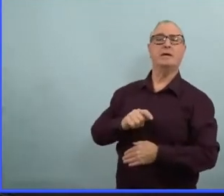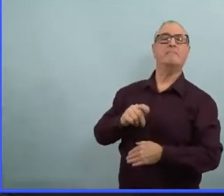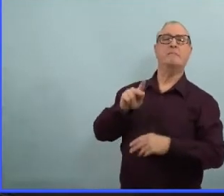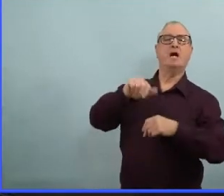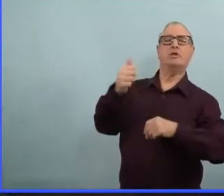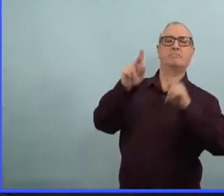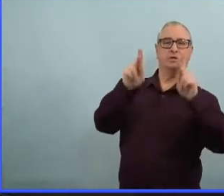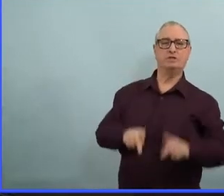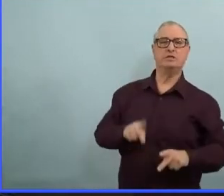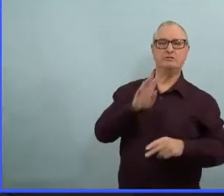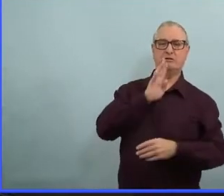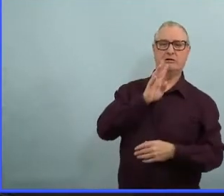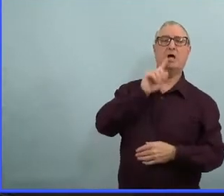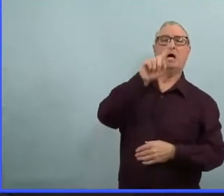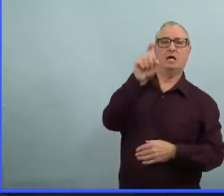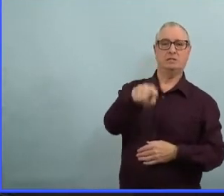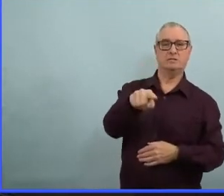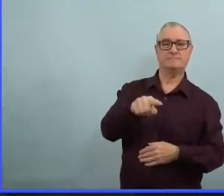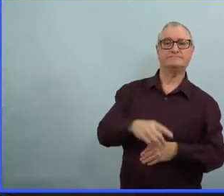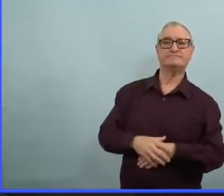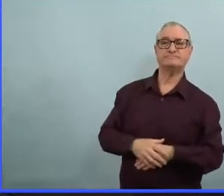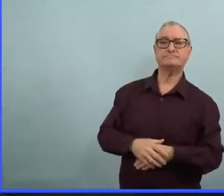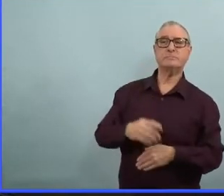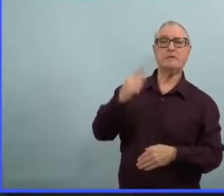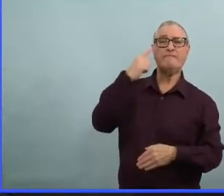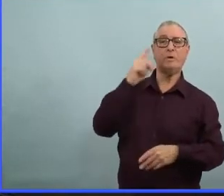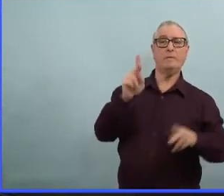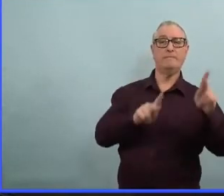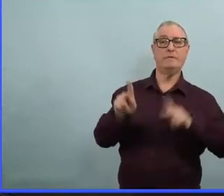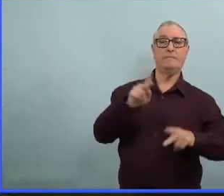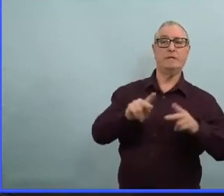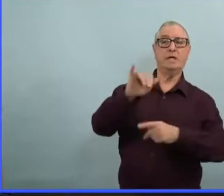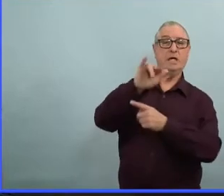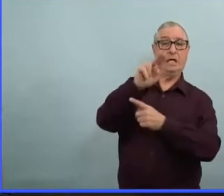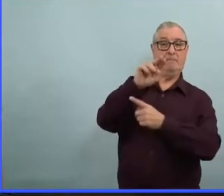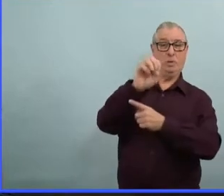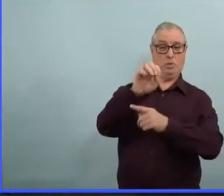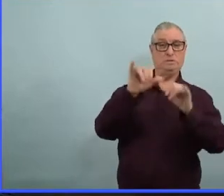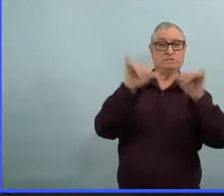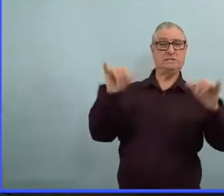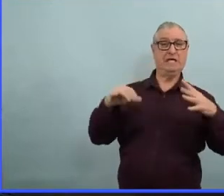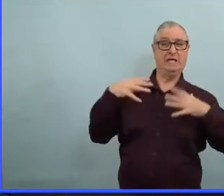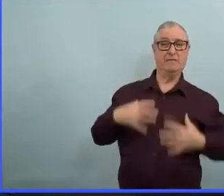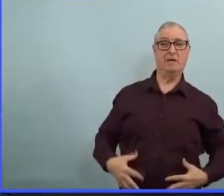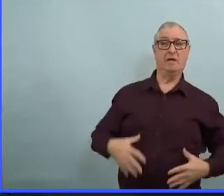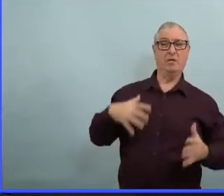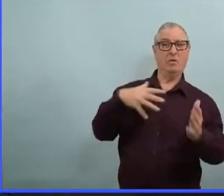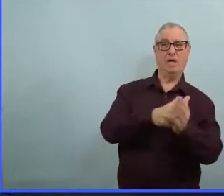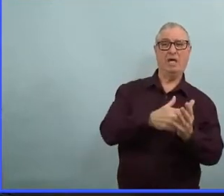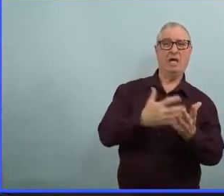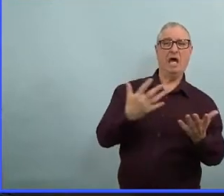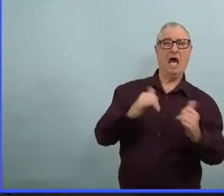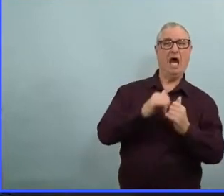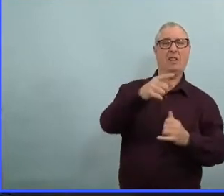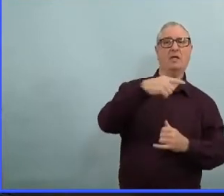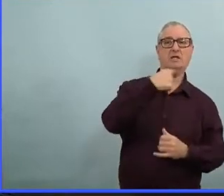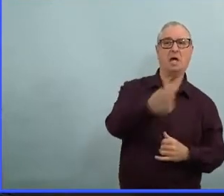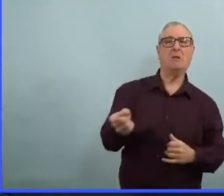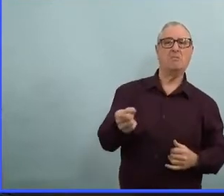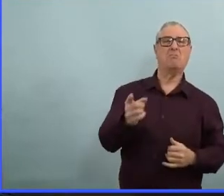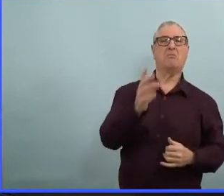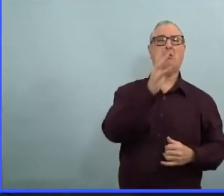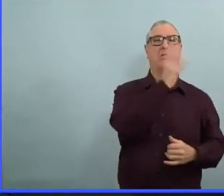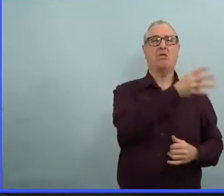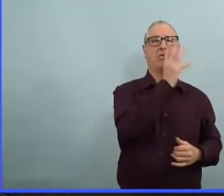? Ils continuent à voir cette propagation du variant Omicron. Alors oui, peut-être que c'est plus